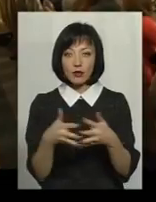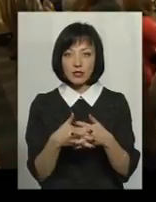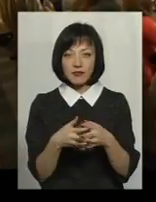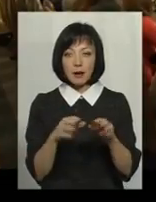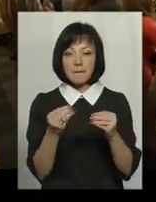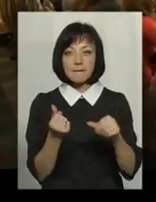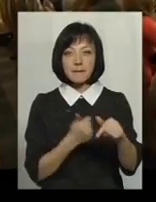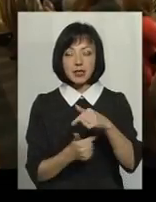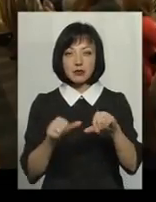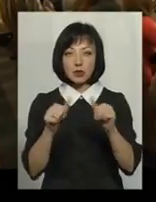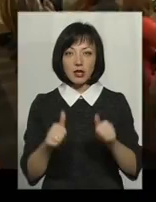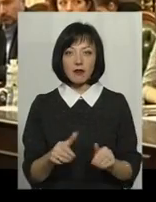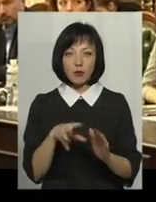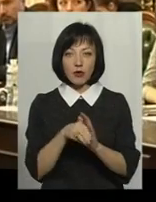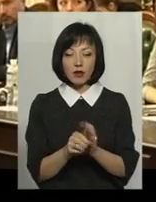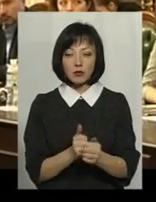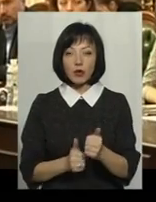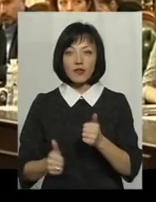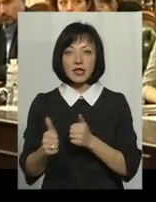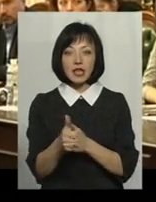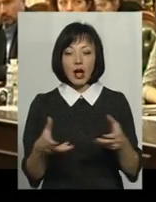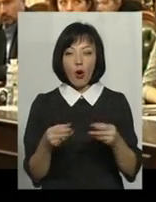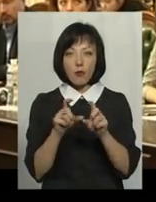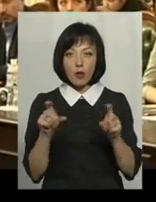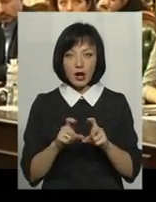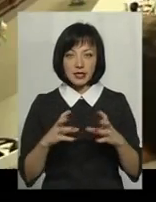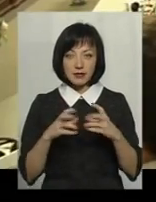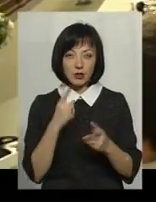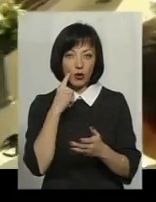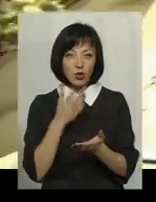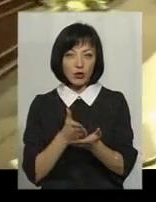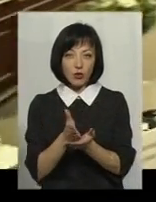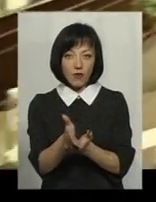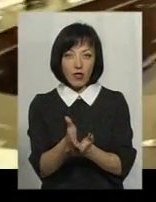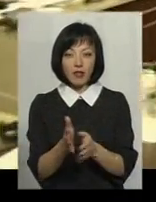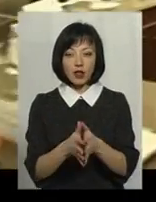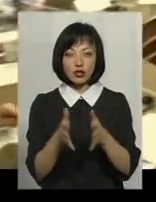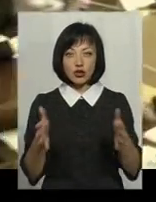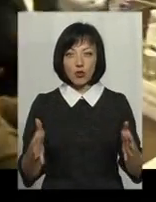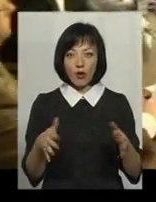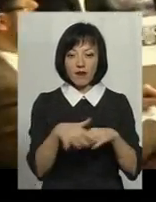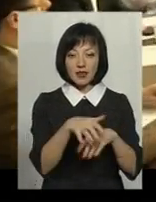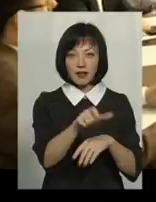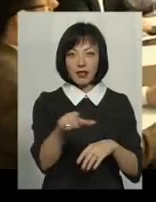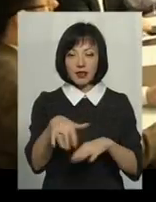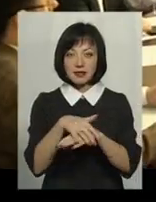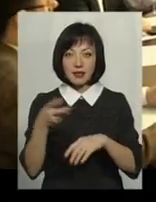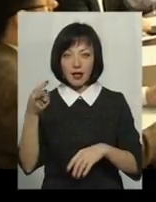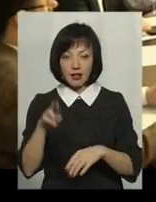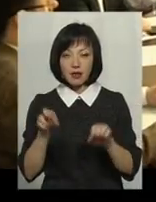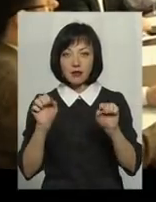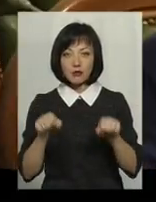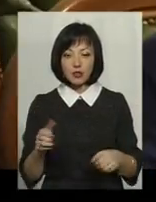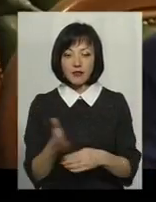-модель активно впроваджують провідні корпорації світу. Орієнтована на широкі верства населення, тобто інклюзивна економіка, здатна